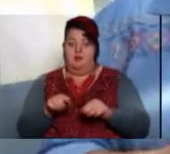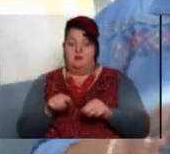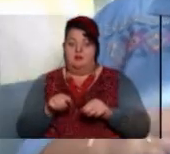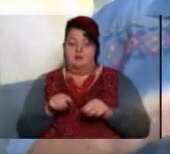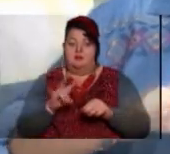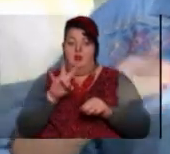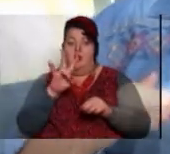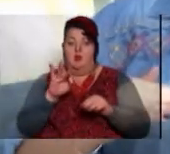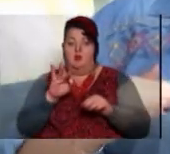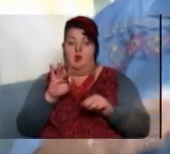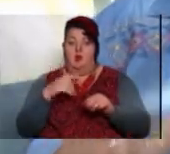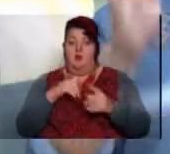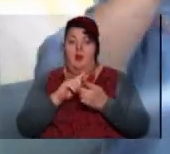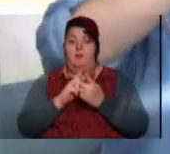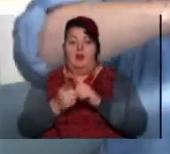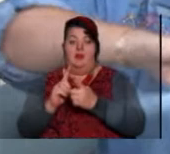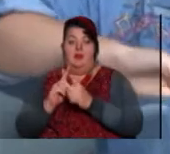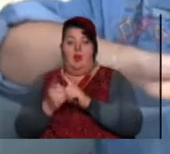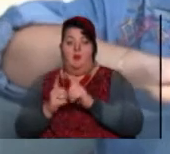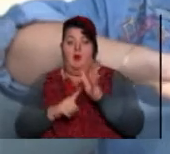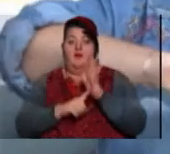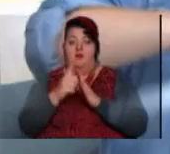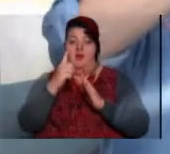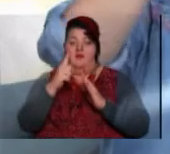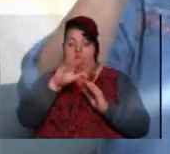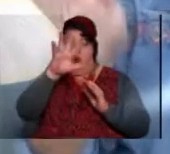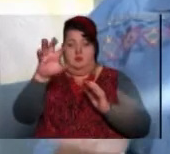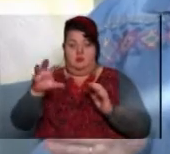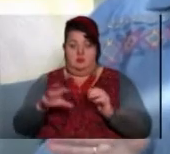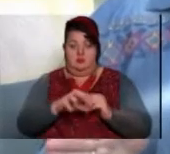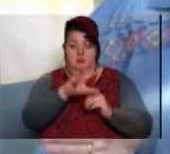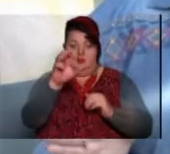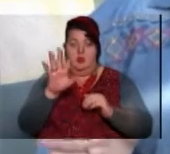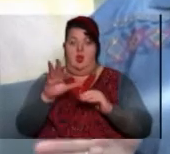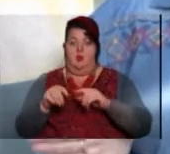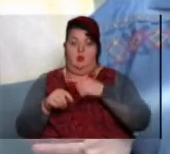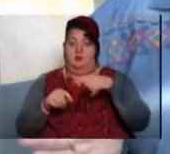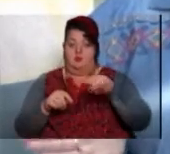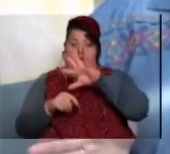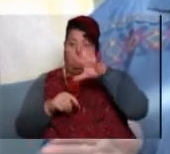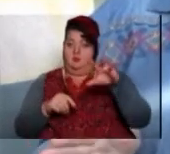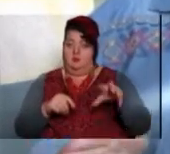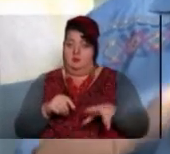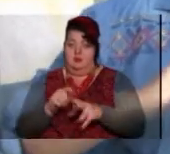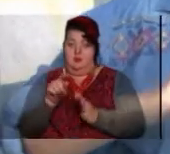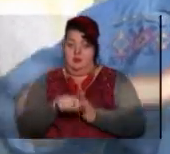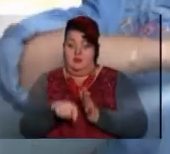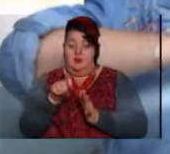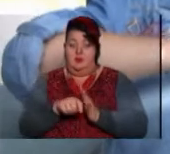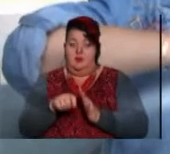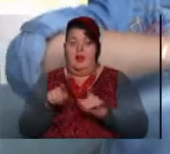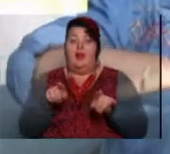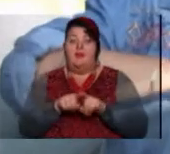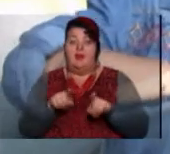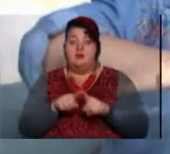Але площину ми зміняємо. Тобто, в одну сторону спочатку, потім в другу сторону. І так само,